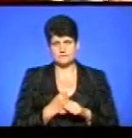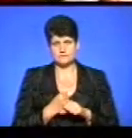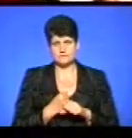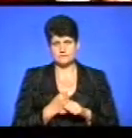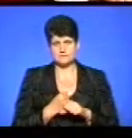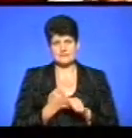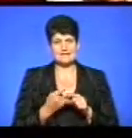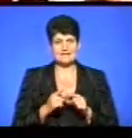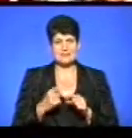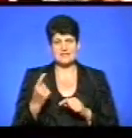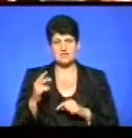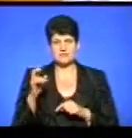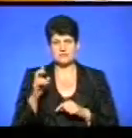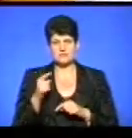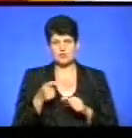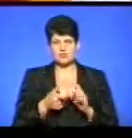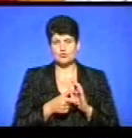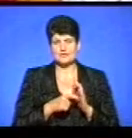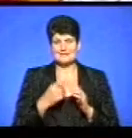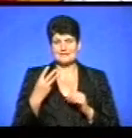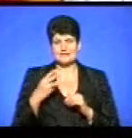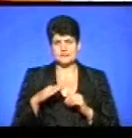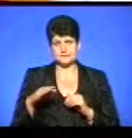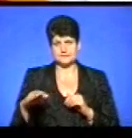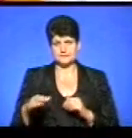Це перший Б. У цьому класі 30 учнів.